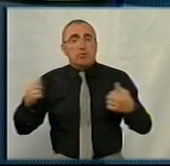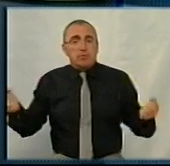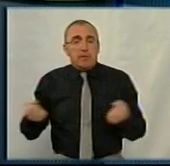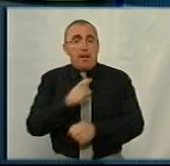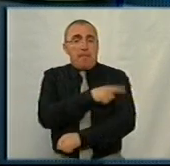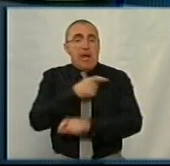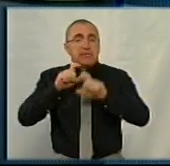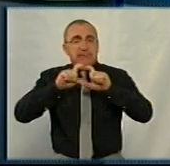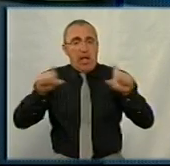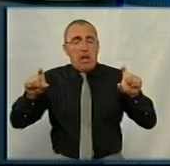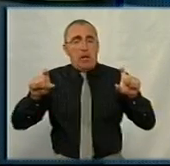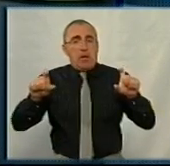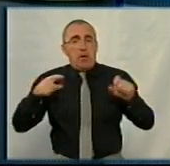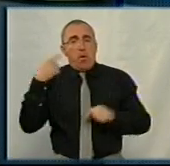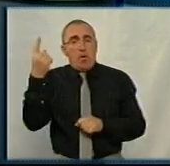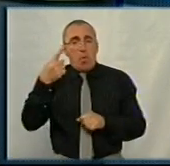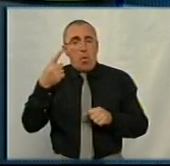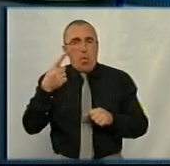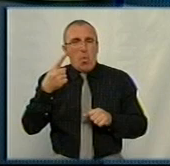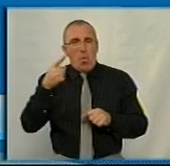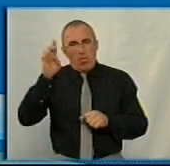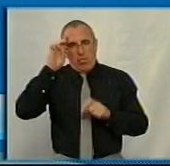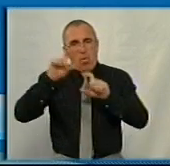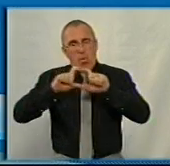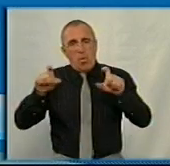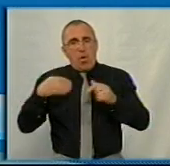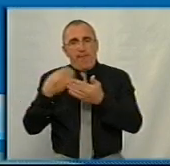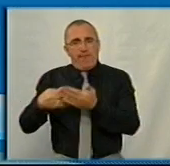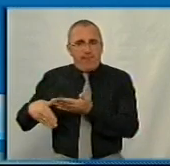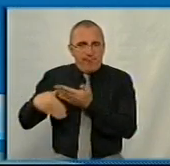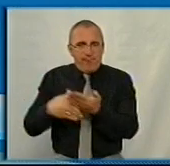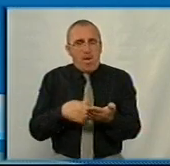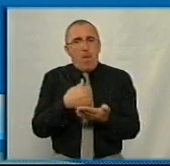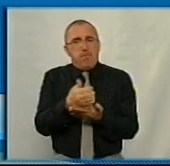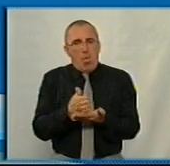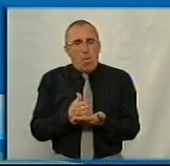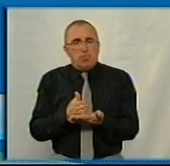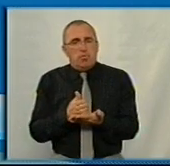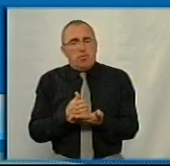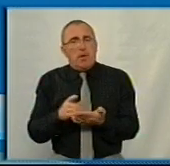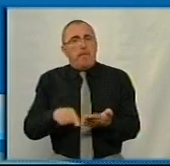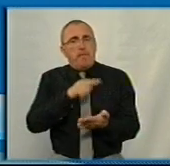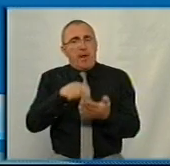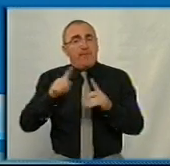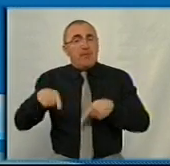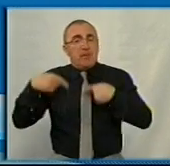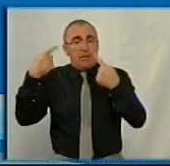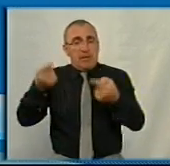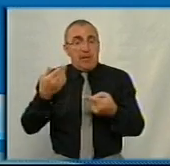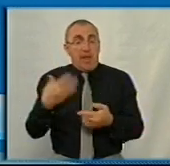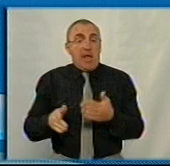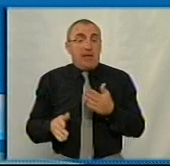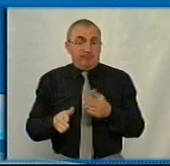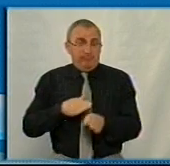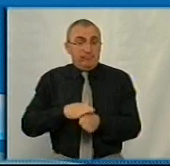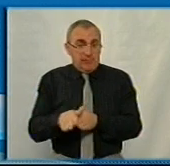медзаклади обласні комунальні, дофінансувати їм певні послуги, питання в наступному. Якщо це вже станеться,